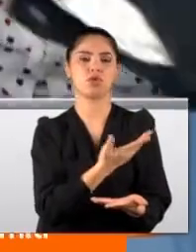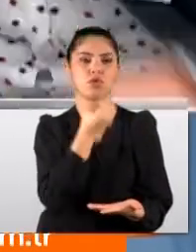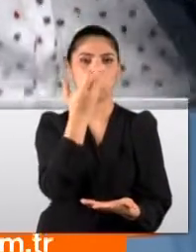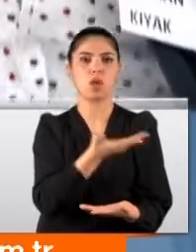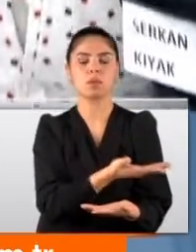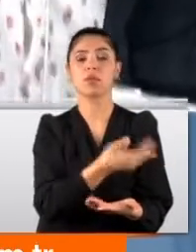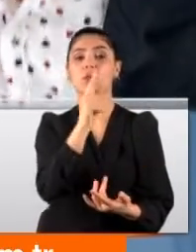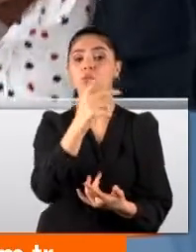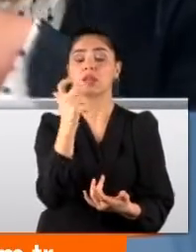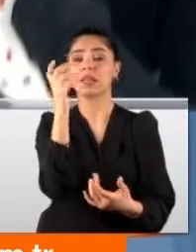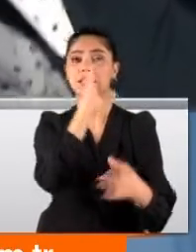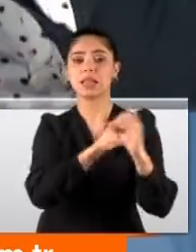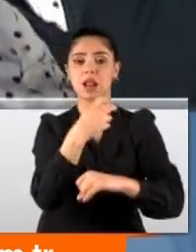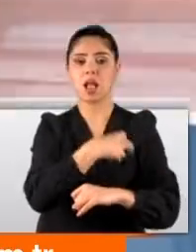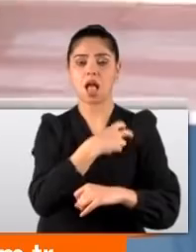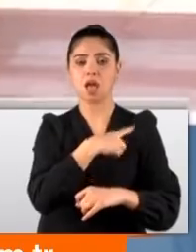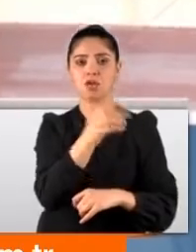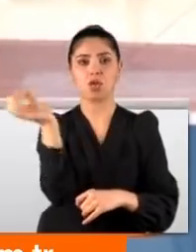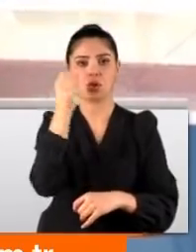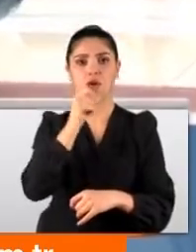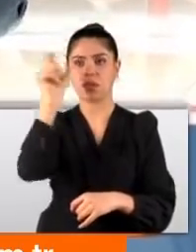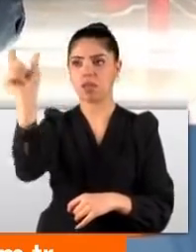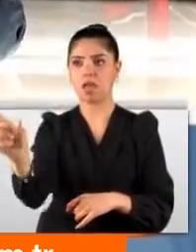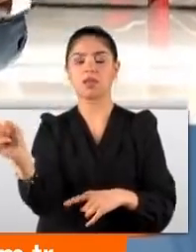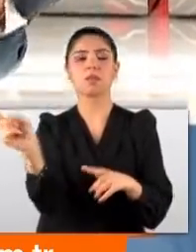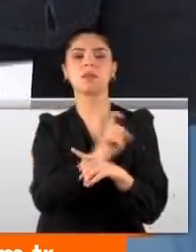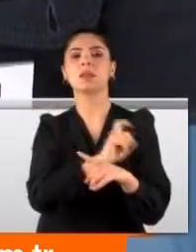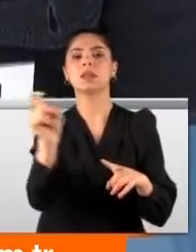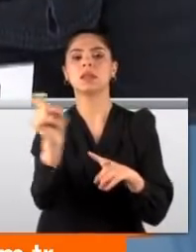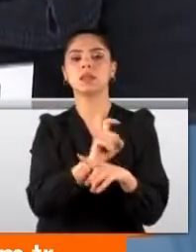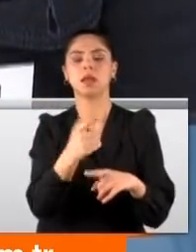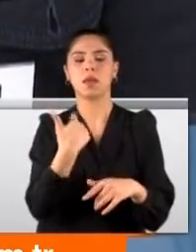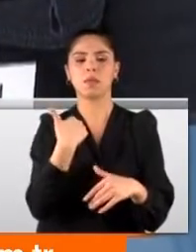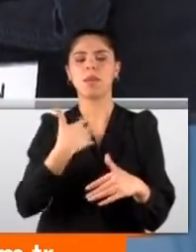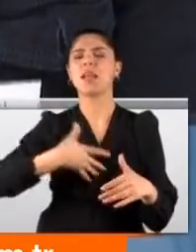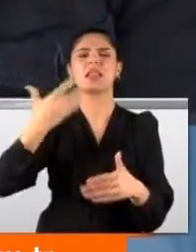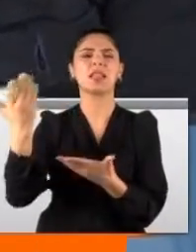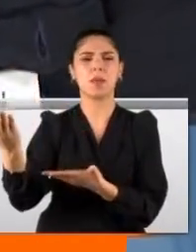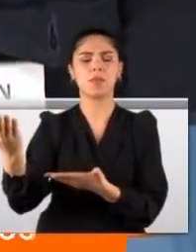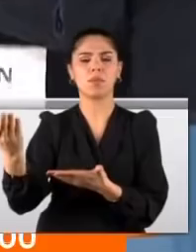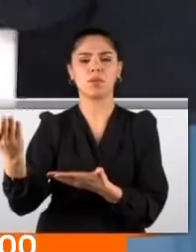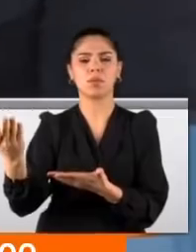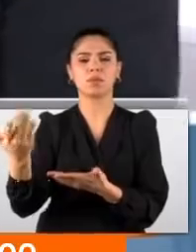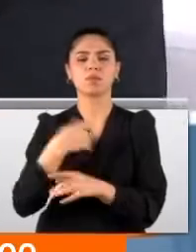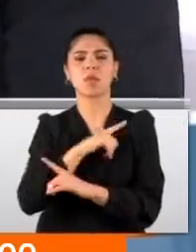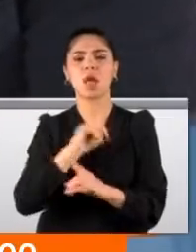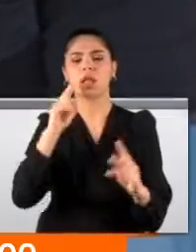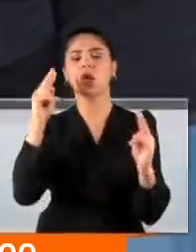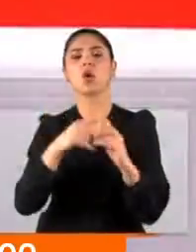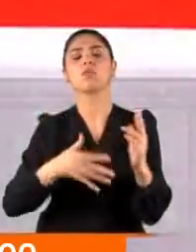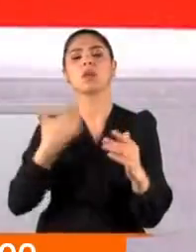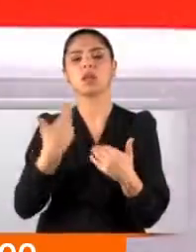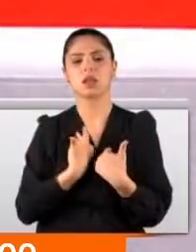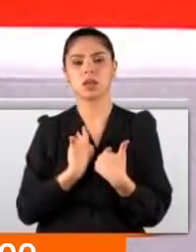Yasak aşkı eşinin ağzından duyan adam sinir krizi geçirdi. Ben istemiyorum. Kesinlikle görüşmek de